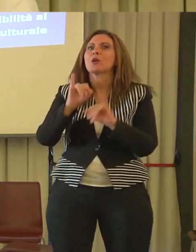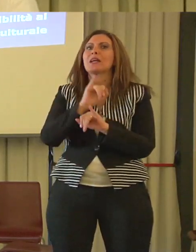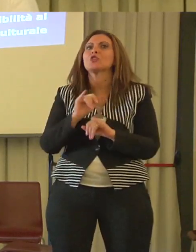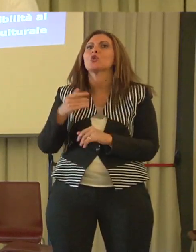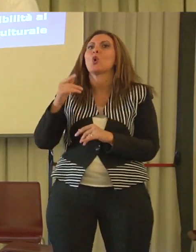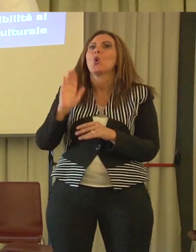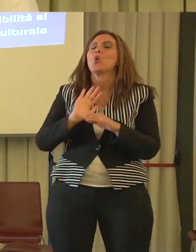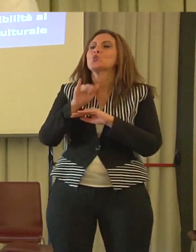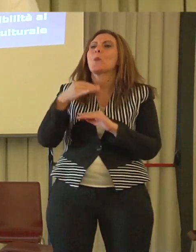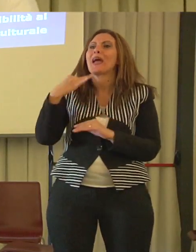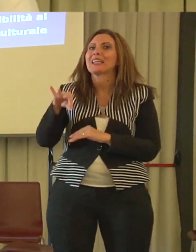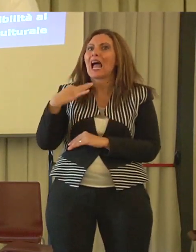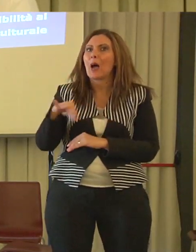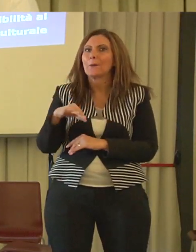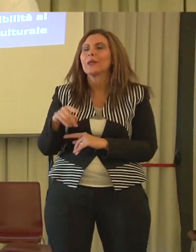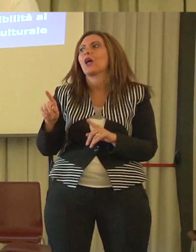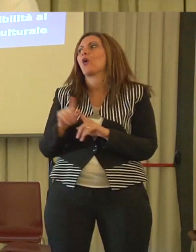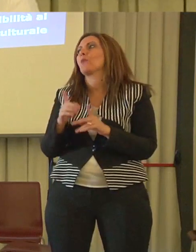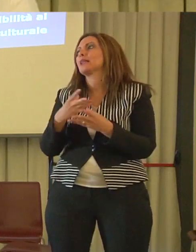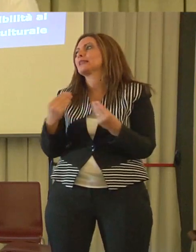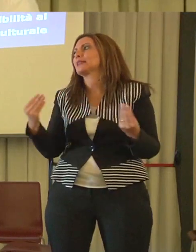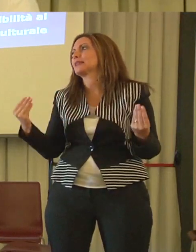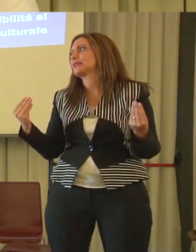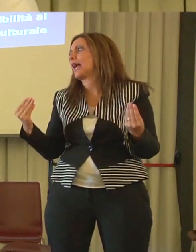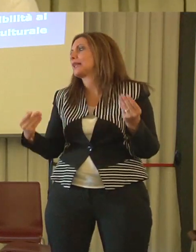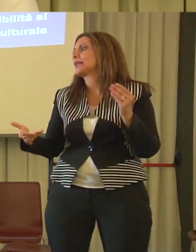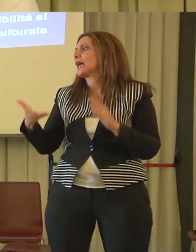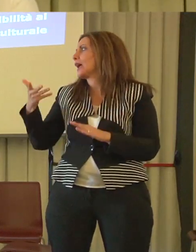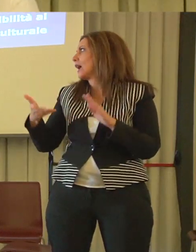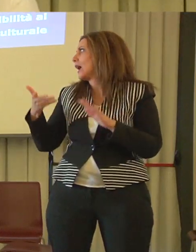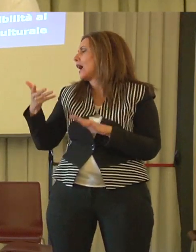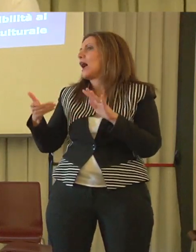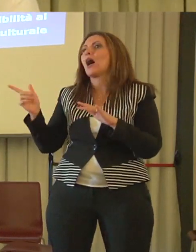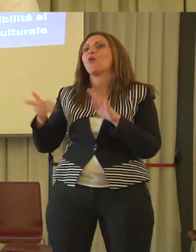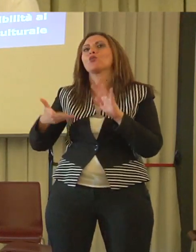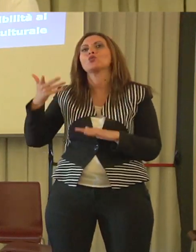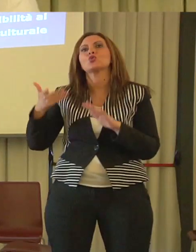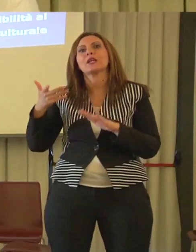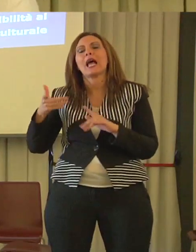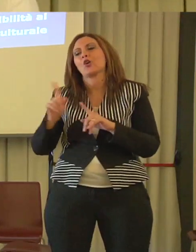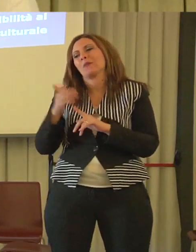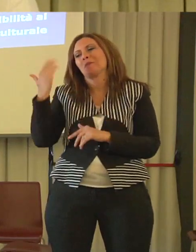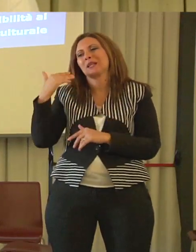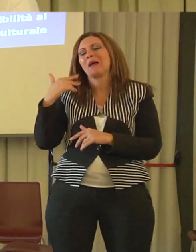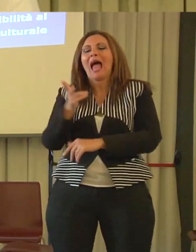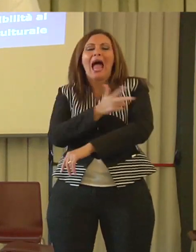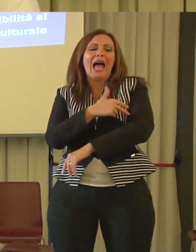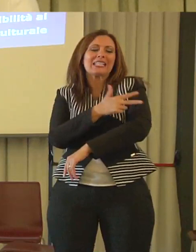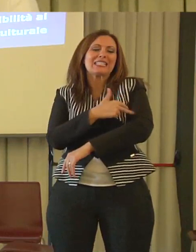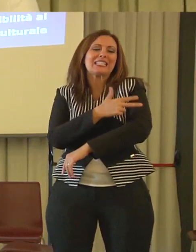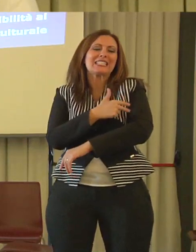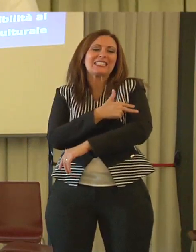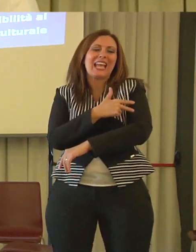molti funzionari facendo un quadro, io dico ancora assistente sociale, perché questa parola funzionari facendo un quadro mi mette un pochettino di